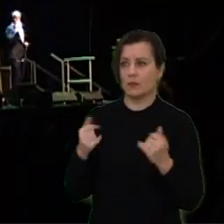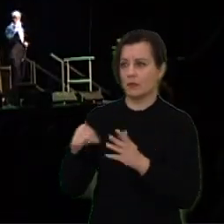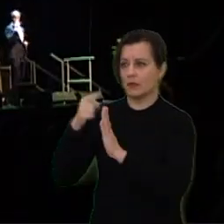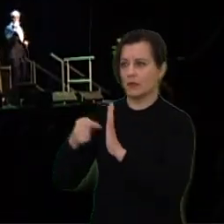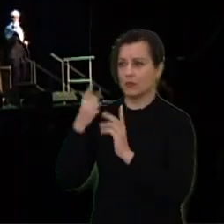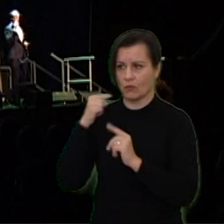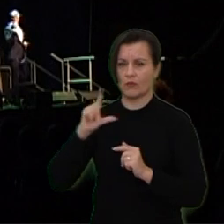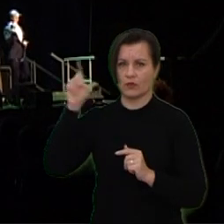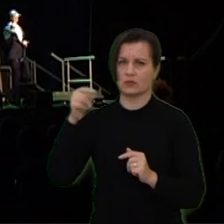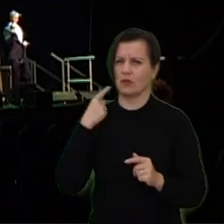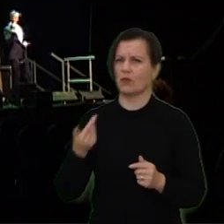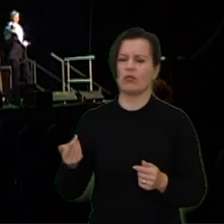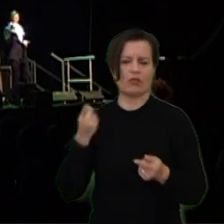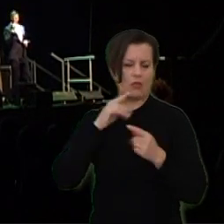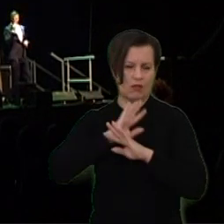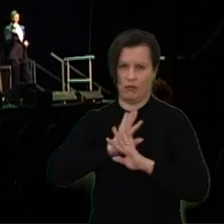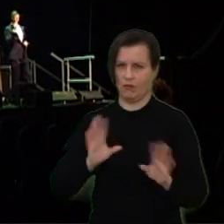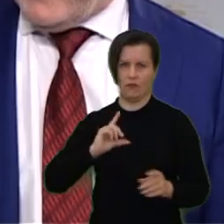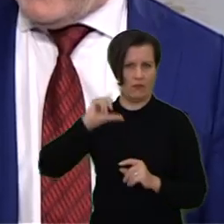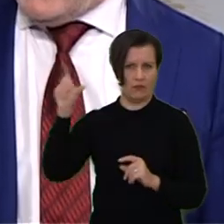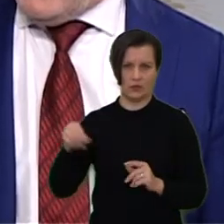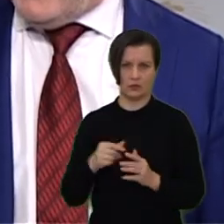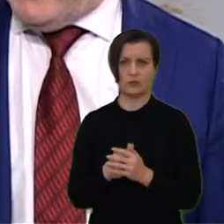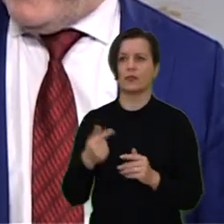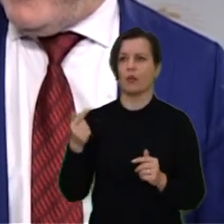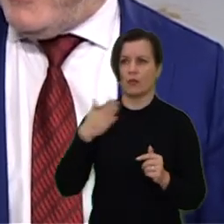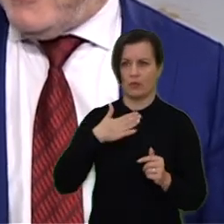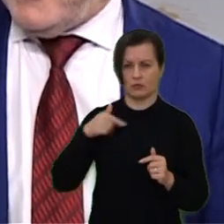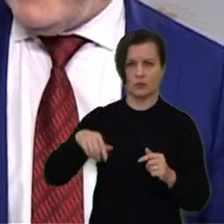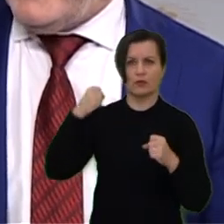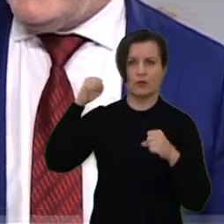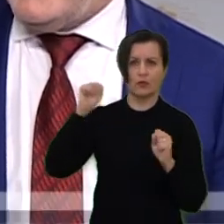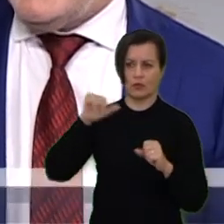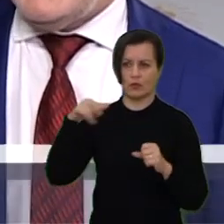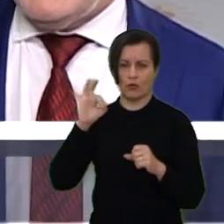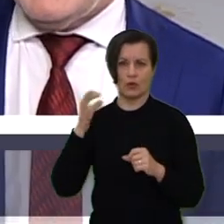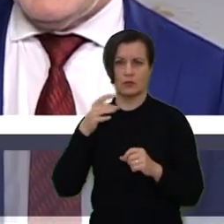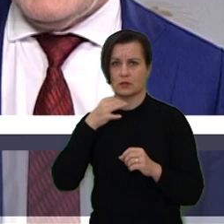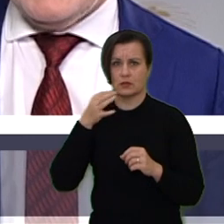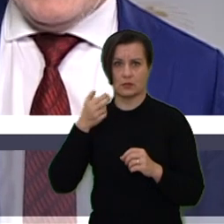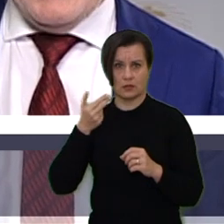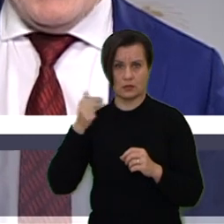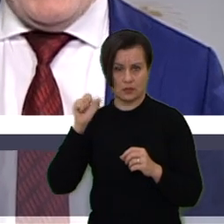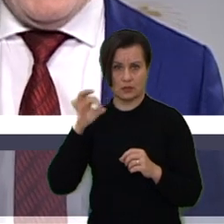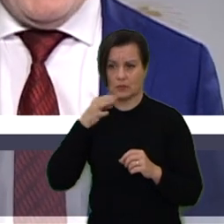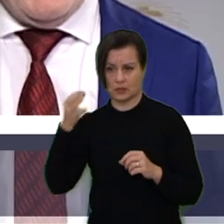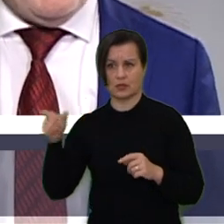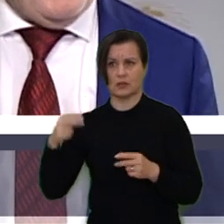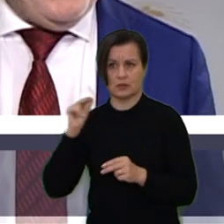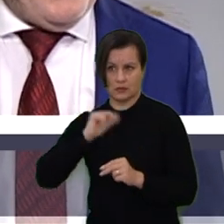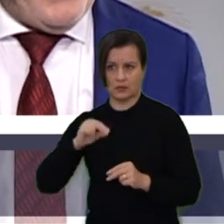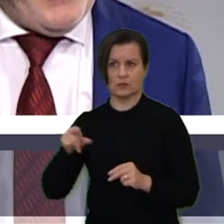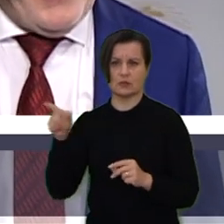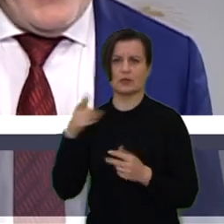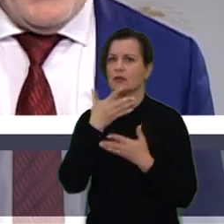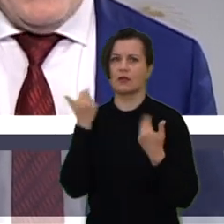važiuoti, sako gyvenime nebevažiuotųjų. Pas mus demokratija, Jonas pasakė, kad dirbsi čia ir viskas ir nebuvo ten didelio pasirinkimo